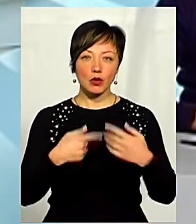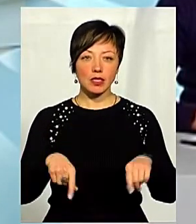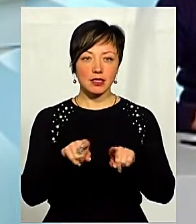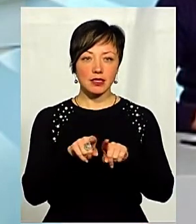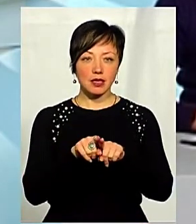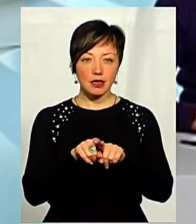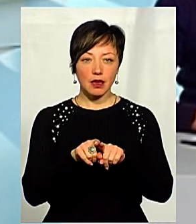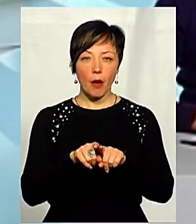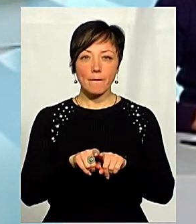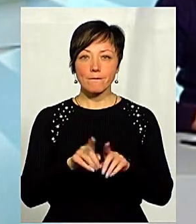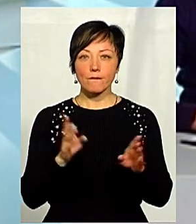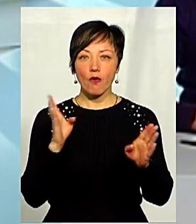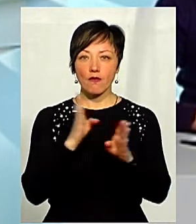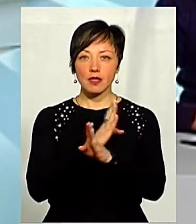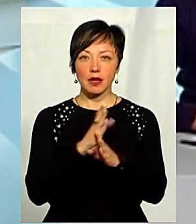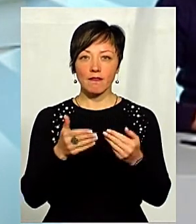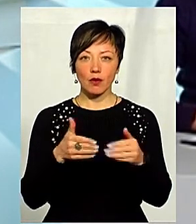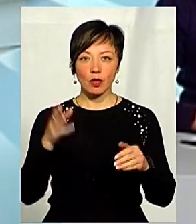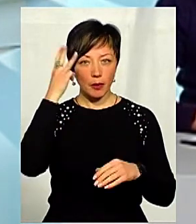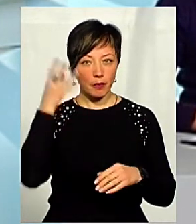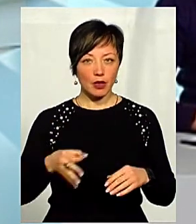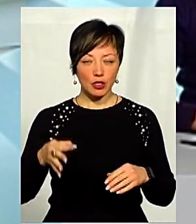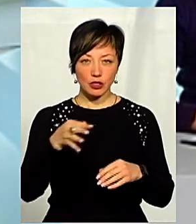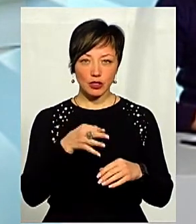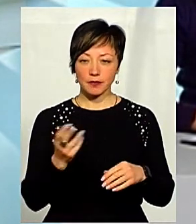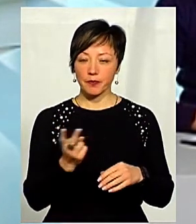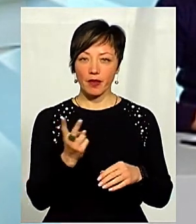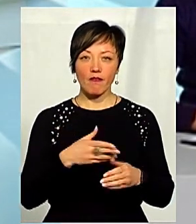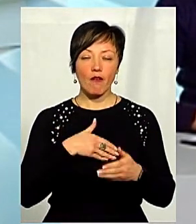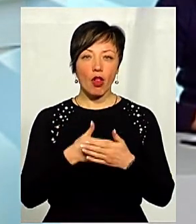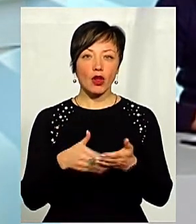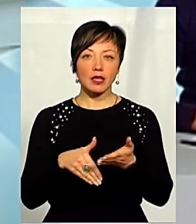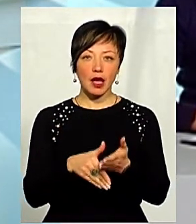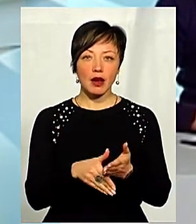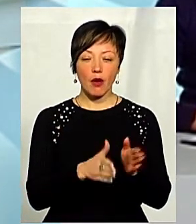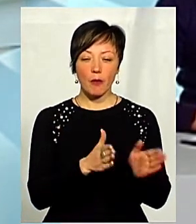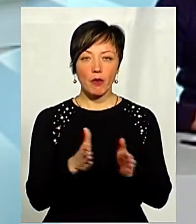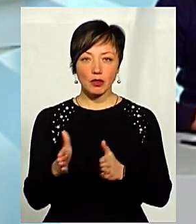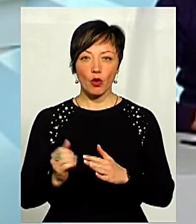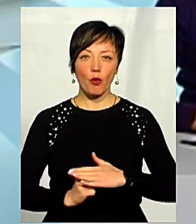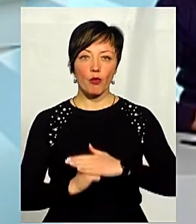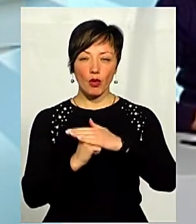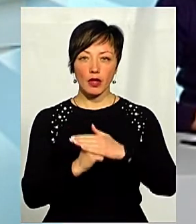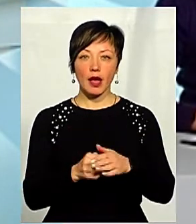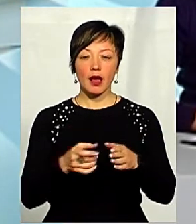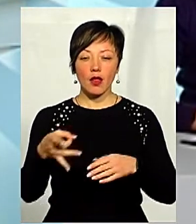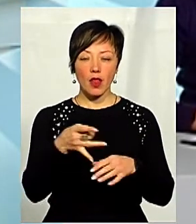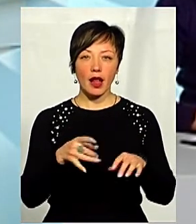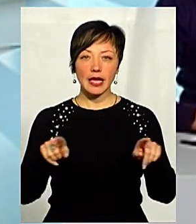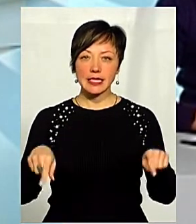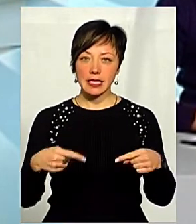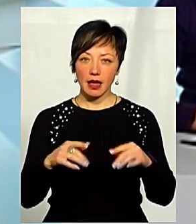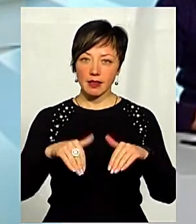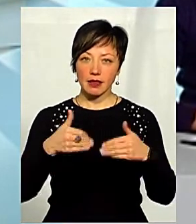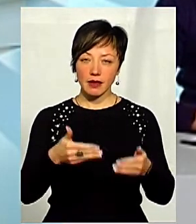«Повітряні ворота Хмельниччини» Віктор Довбуш та Іван Жевді. Він волонтерив у громадській мережі «Опора», «Фундація регіональних ініціатив», а нині